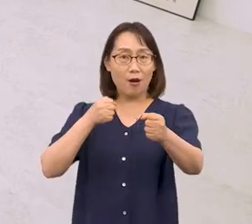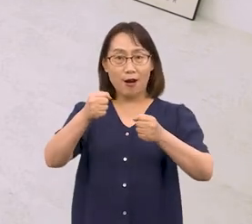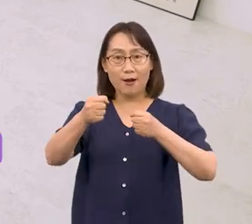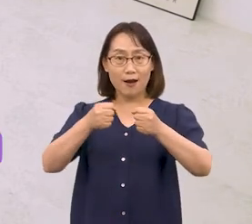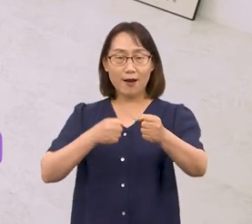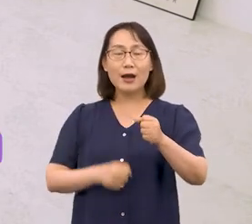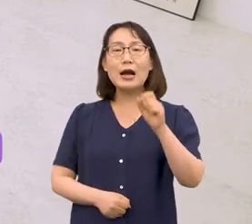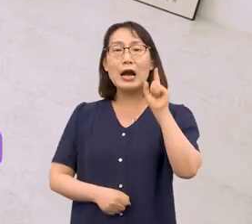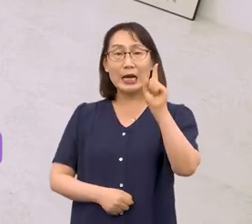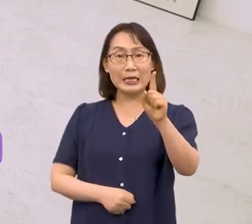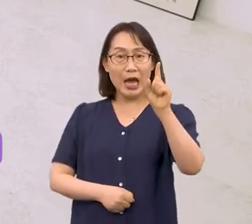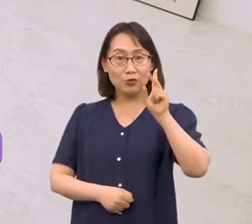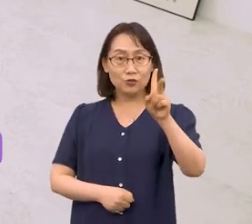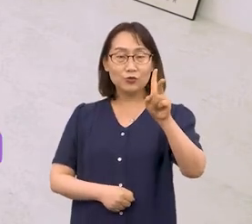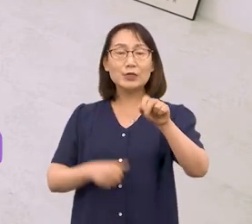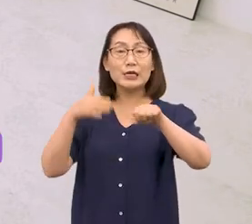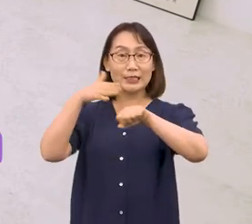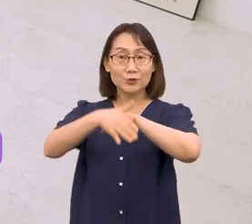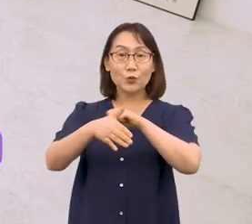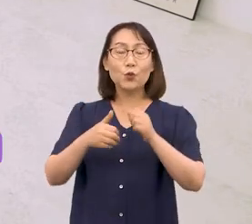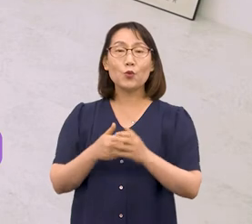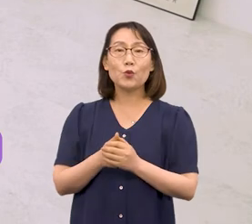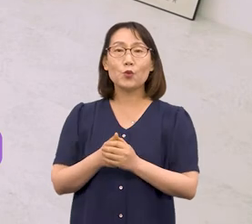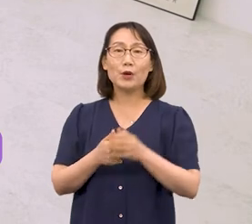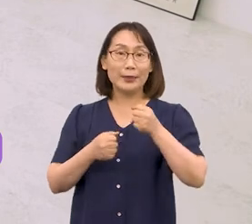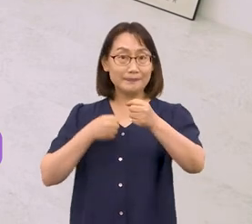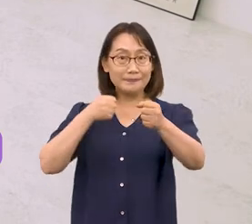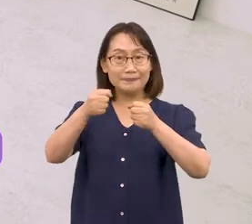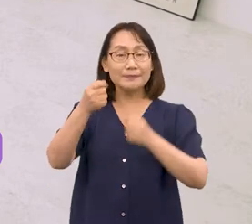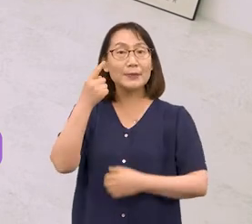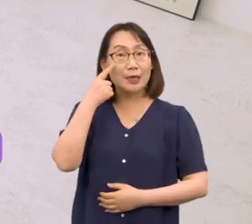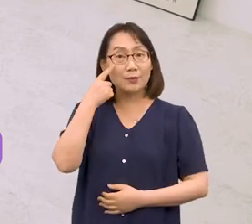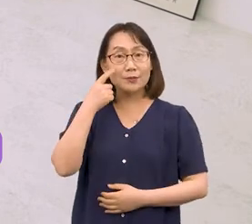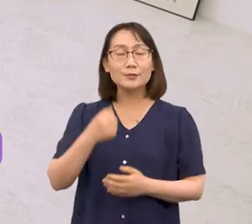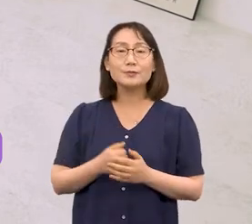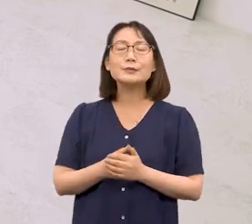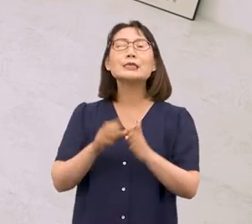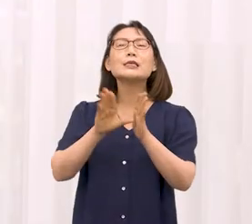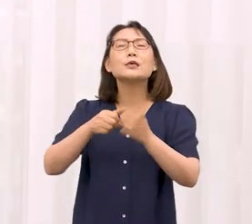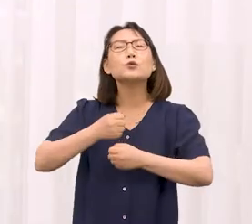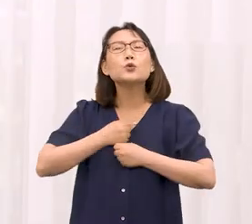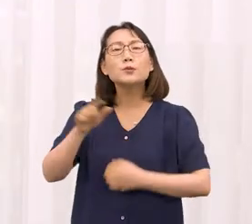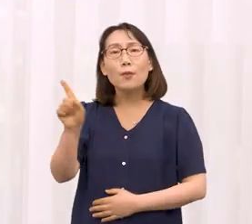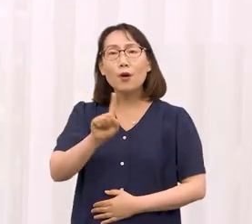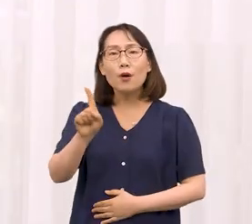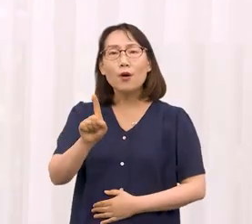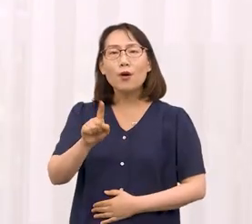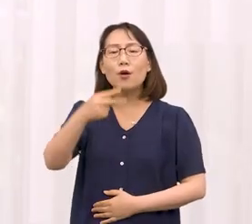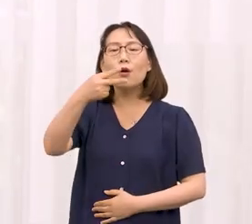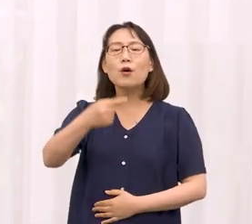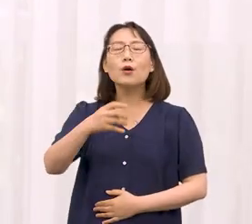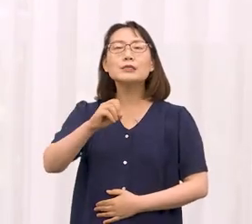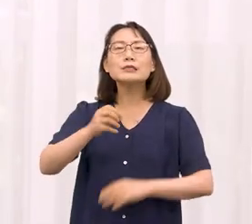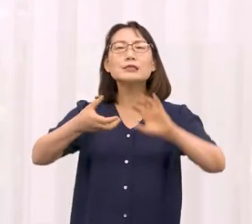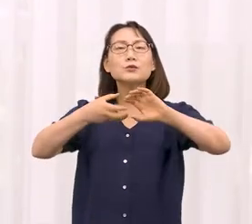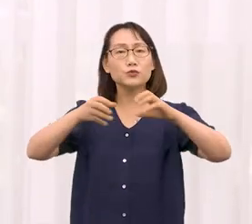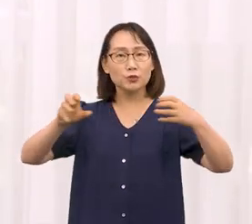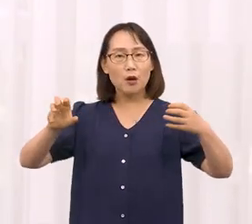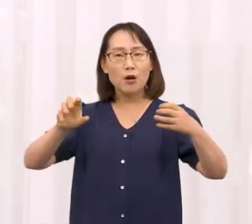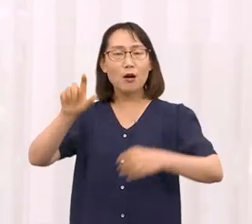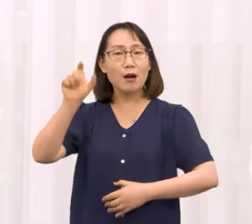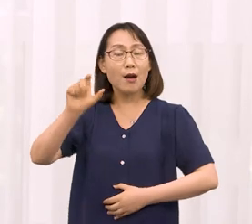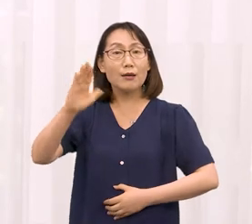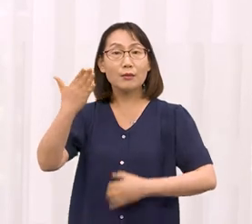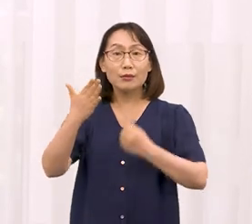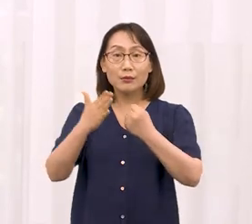하나, 둘 하고 주먹을 쳐주시면 됩니다. 이때 주의할 점은 등 근육 운동이기 때문에 꼭